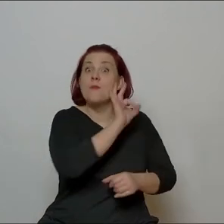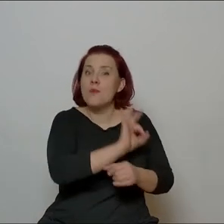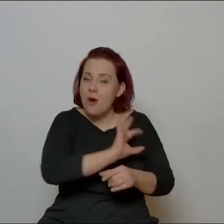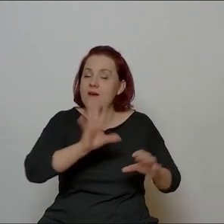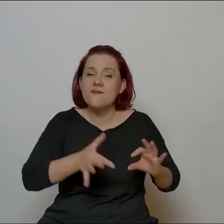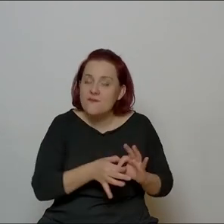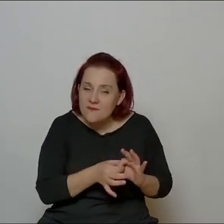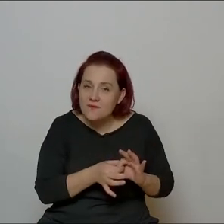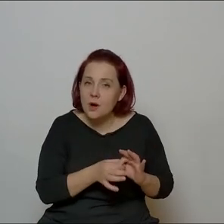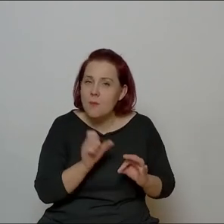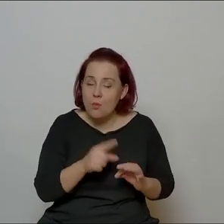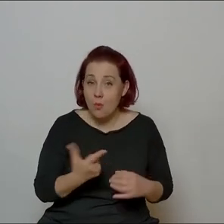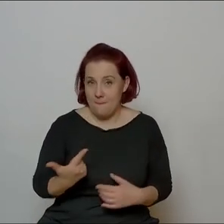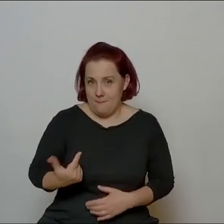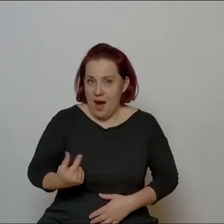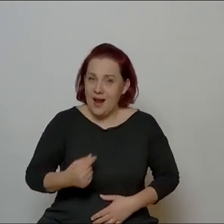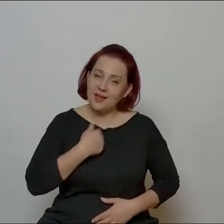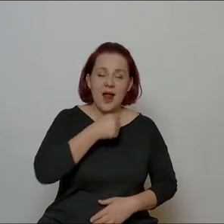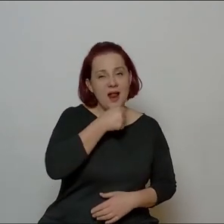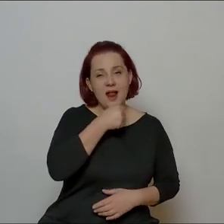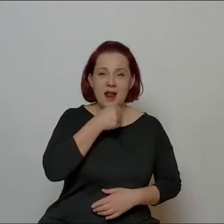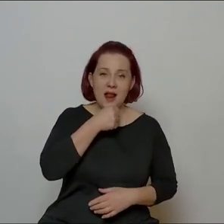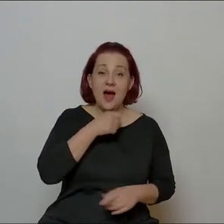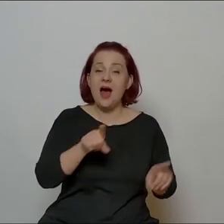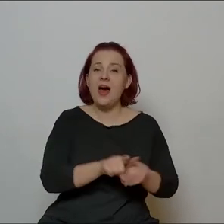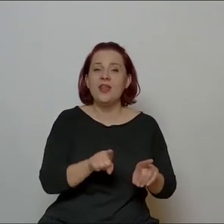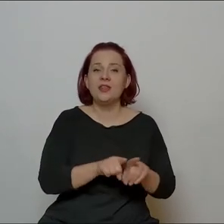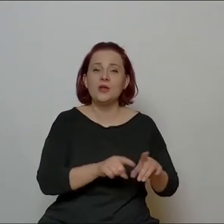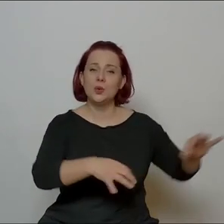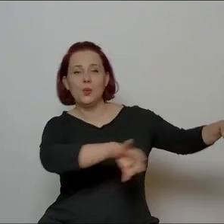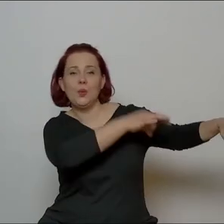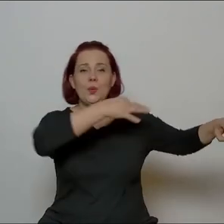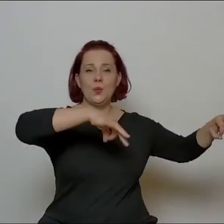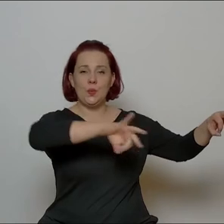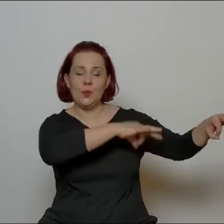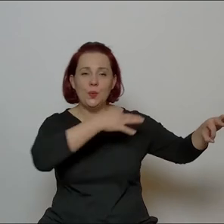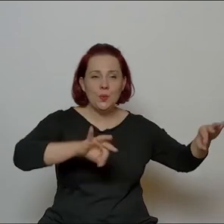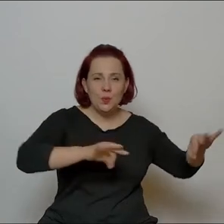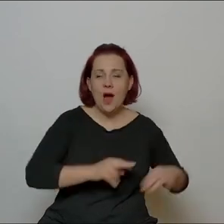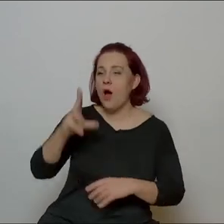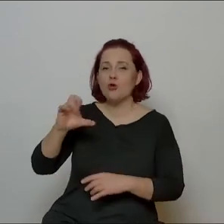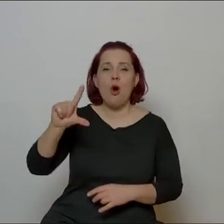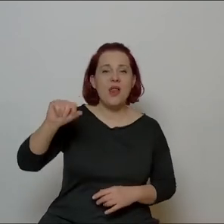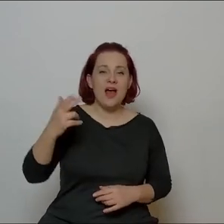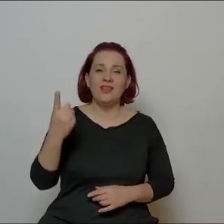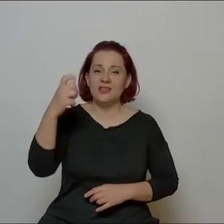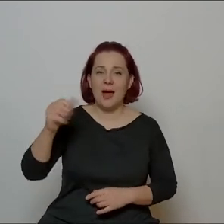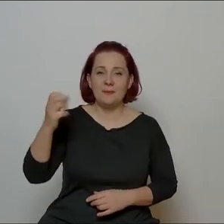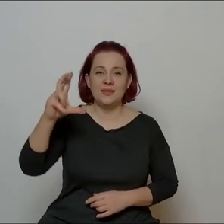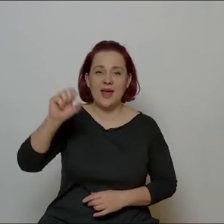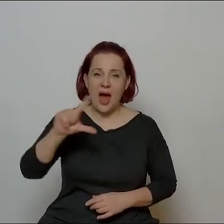duetowy, gdzie ja śpiewam, gram na altówce, kolega Michał Zator gra na harfie celetyckiej